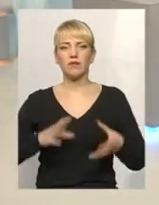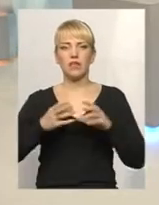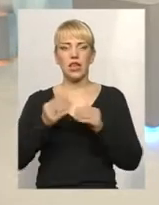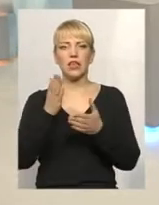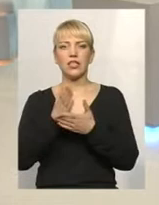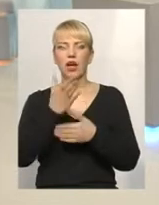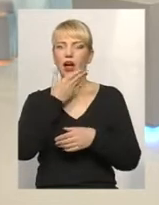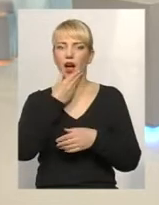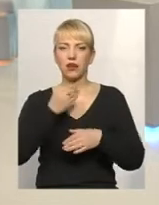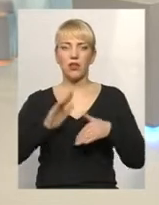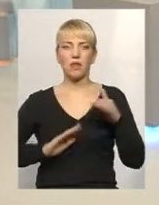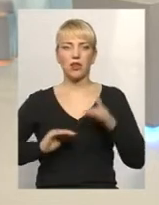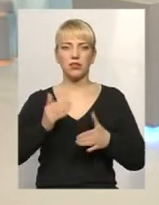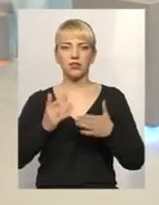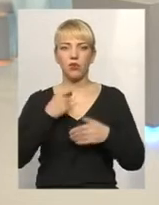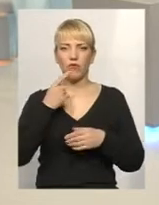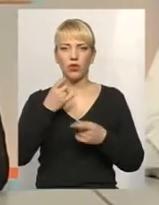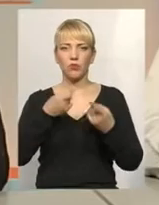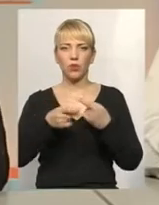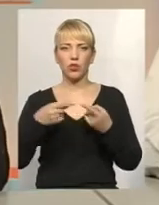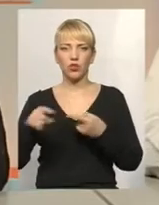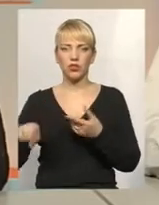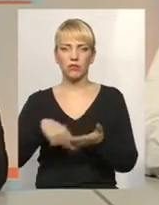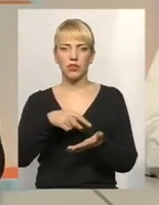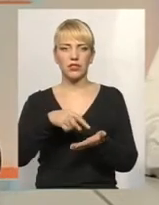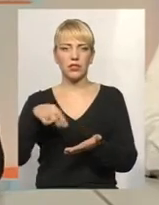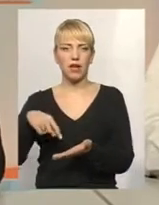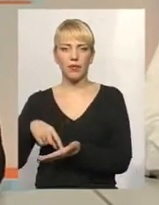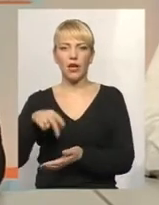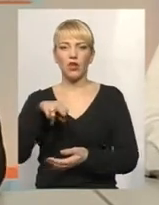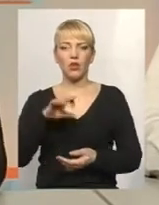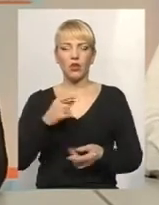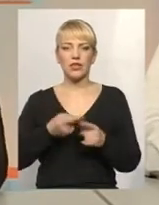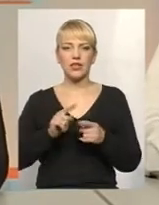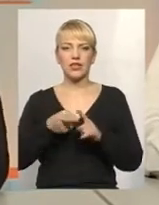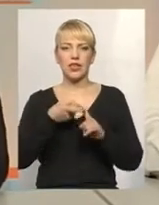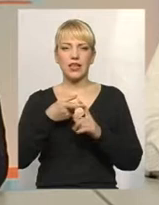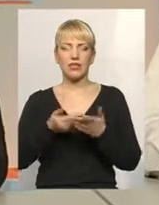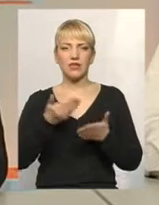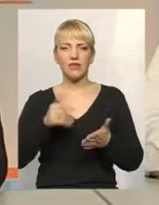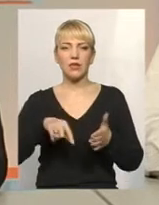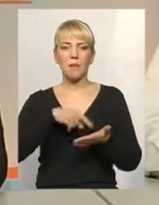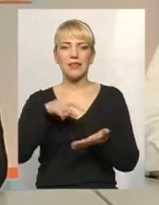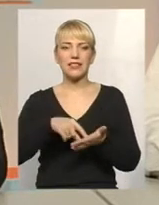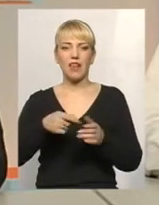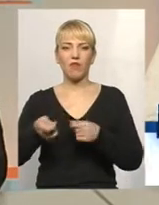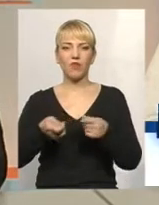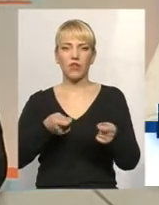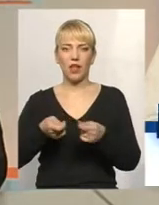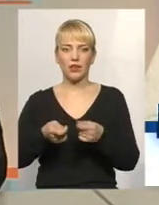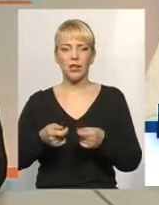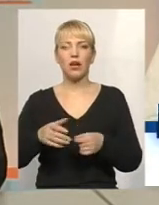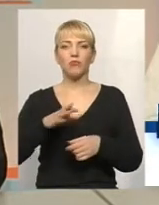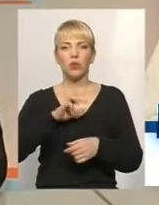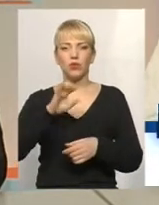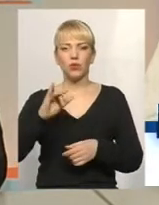гарна практика, якщо взяти інші міста. Це залежить від місцевої влади. Було